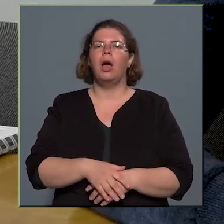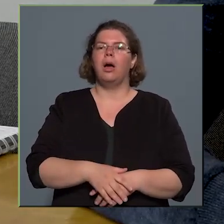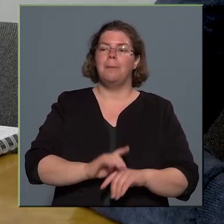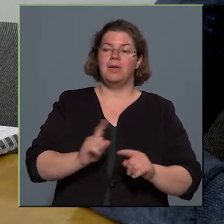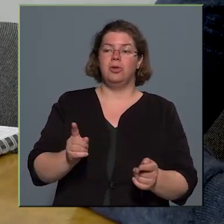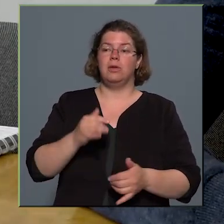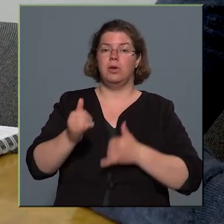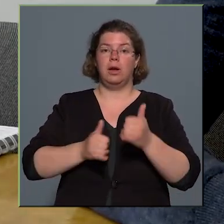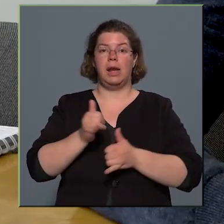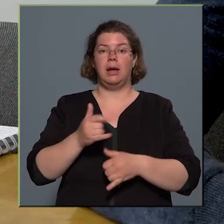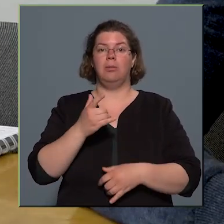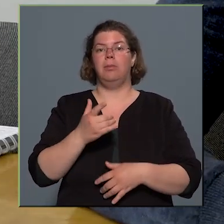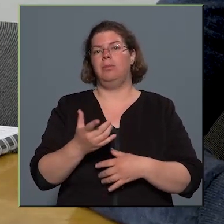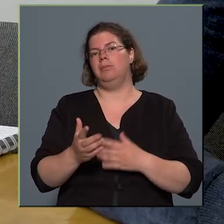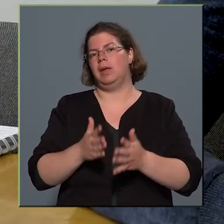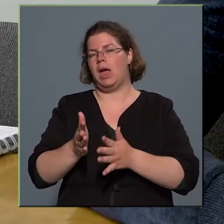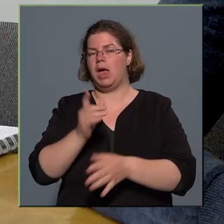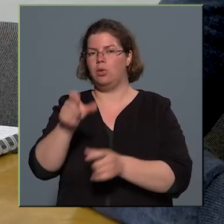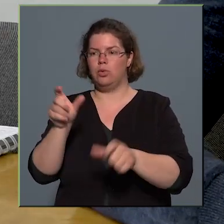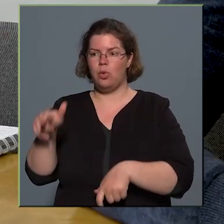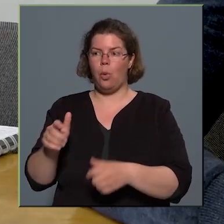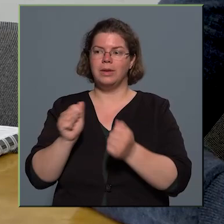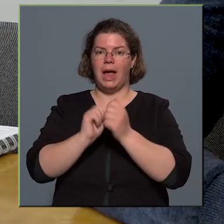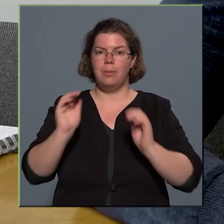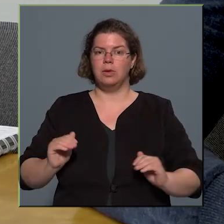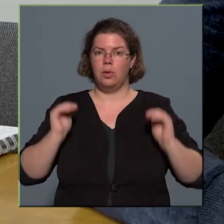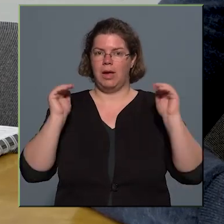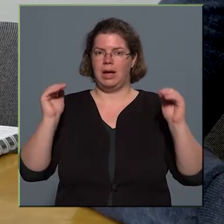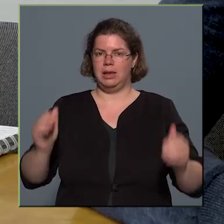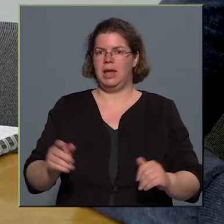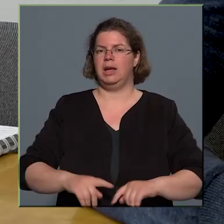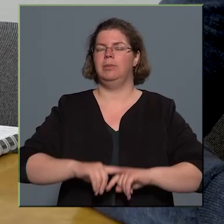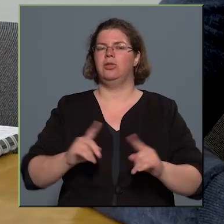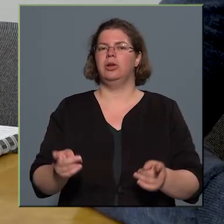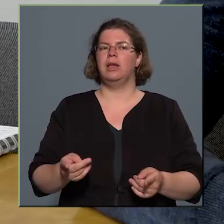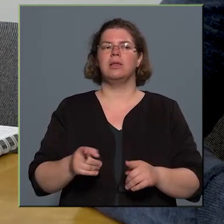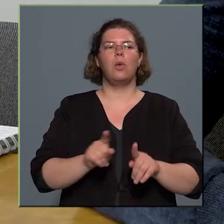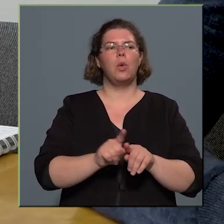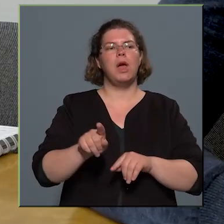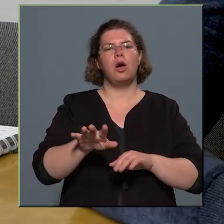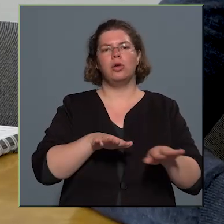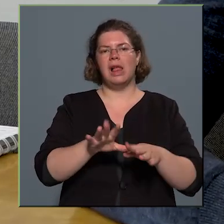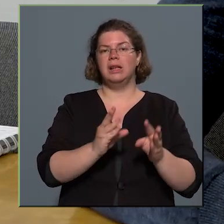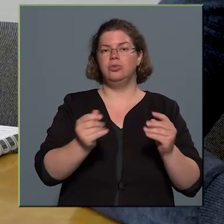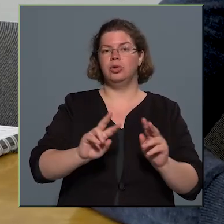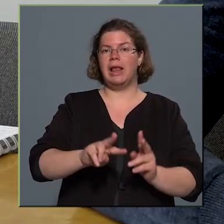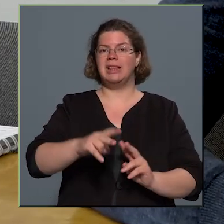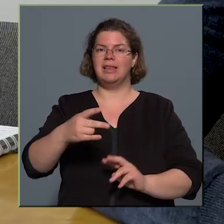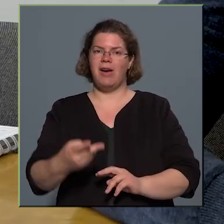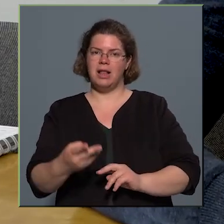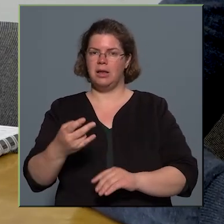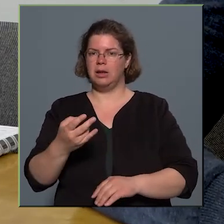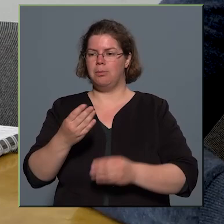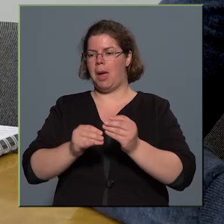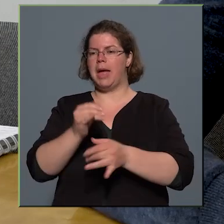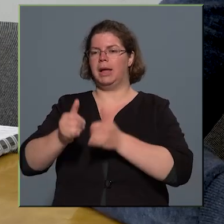és ezzel adott esetben ki lehet váltani olyan közlekedési módokat, amelyek esetleg zajjal vagy légszennyezéssel járnak,